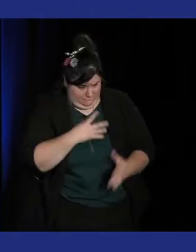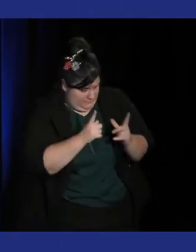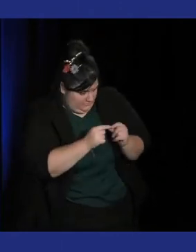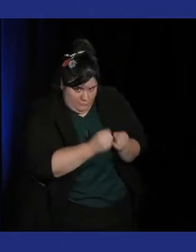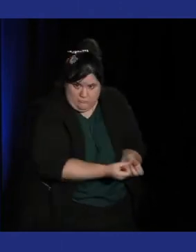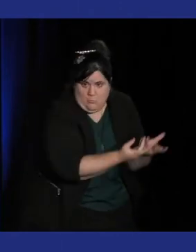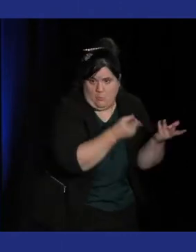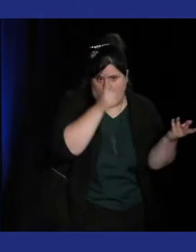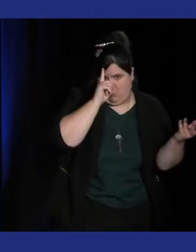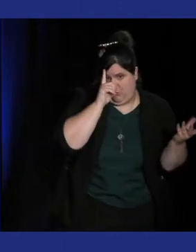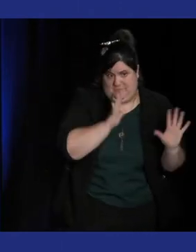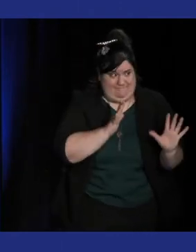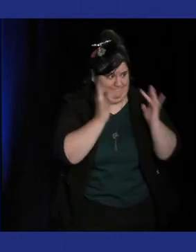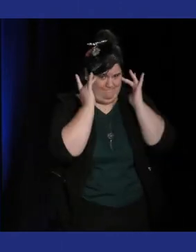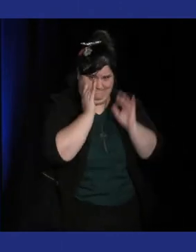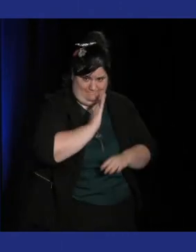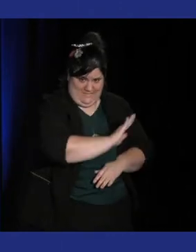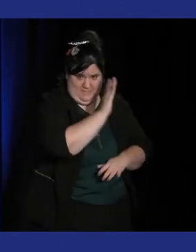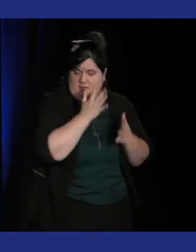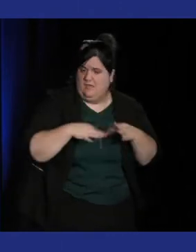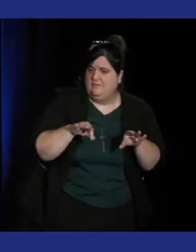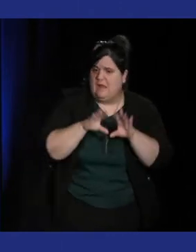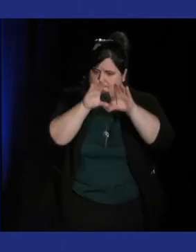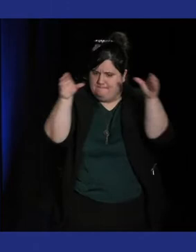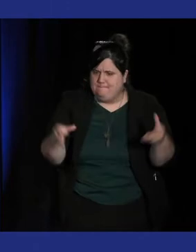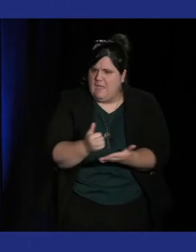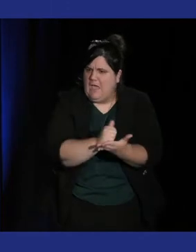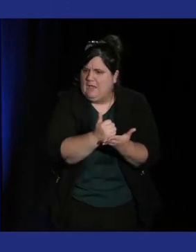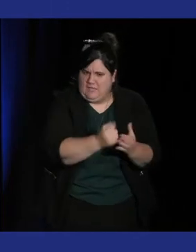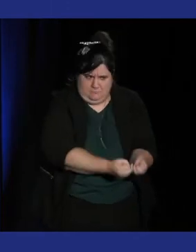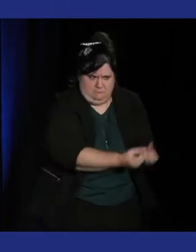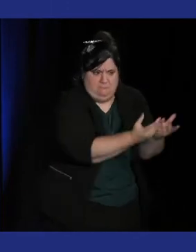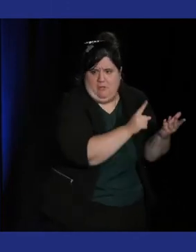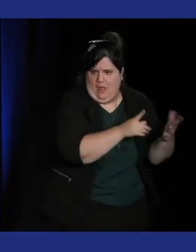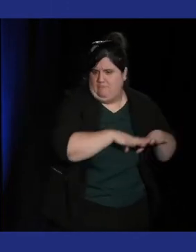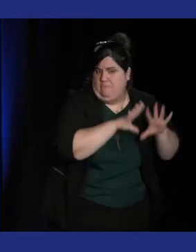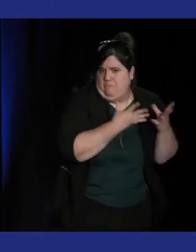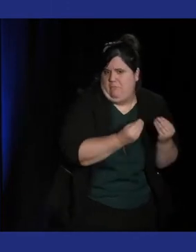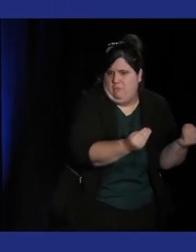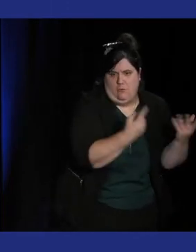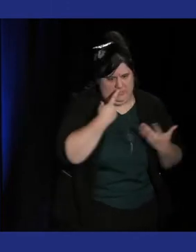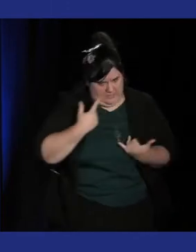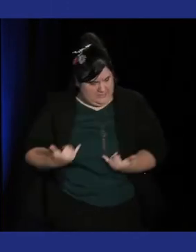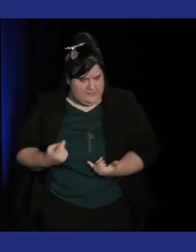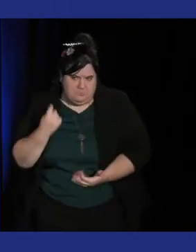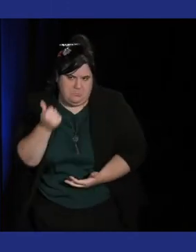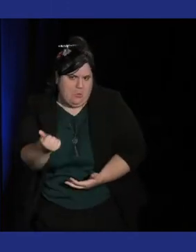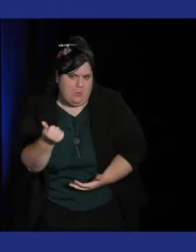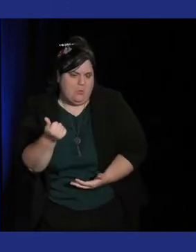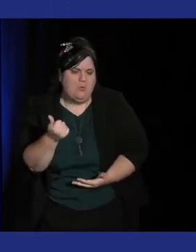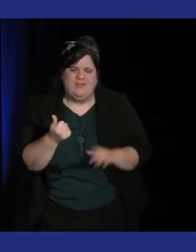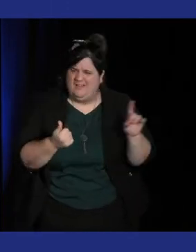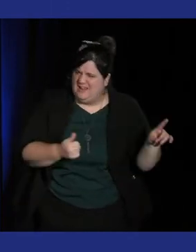simplement leur rapport culturel avec l'arcade. Parce que finalement chez nous l'arcade, alors on parle là Beatmania c'est